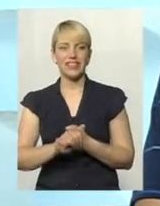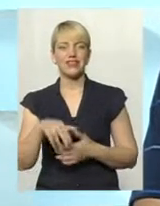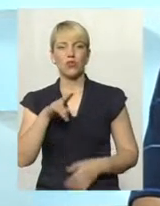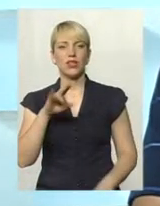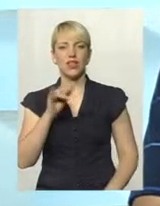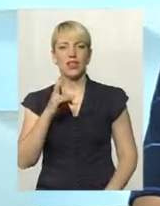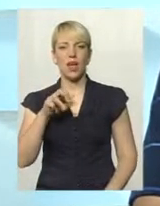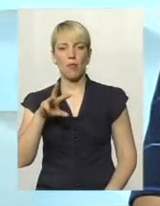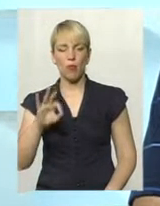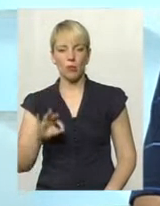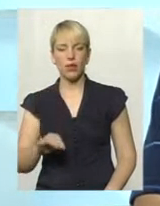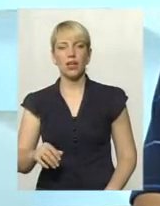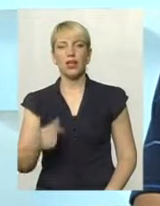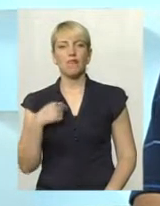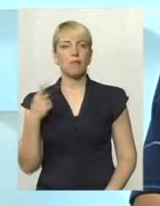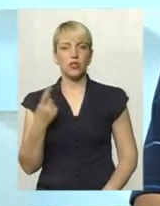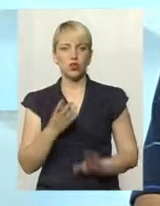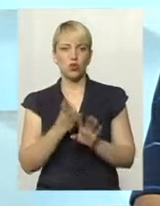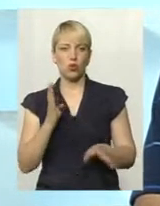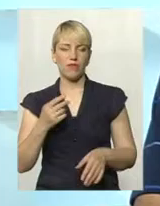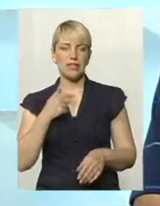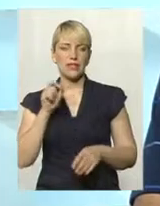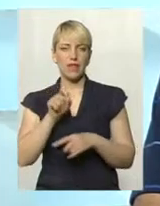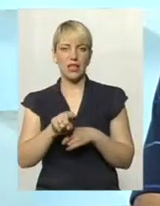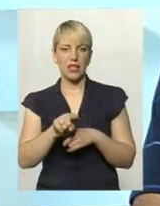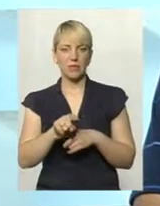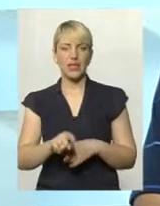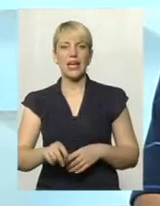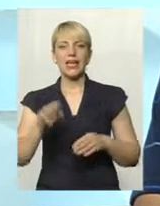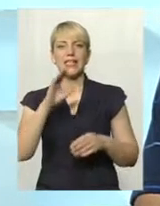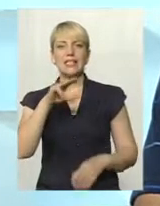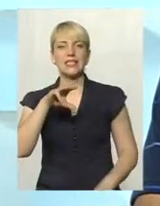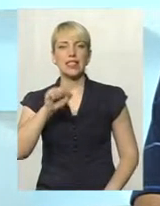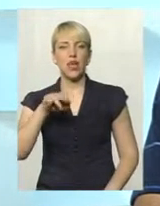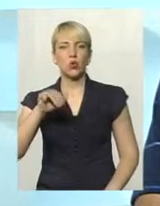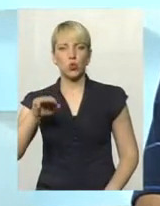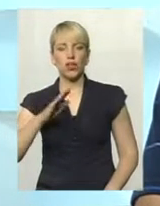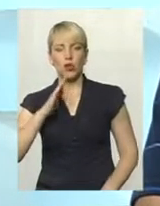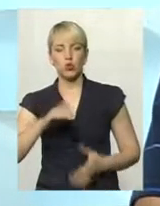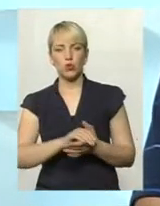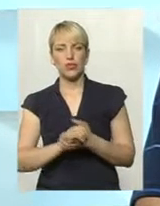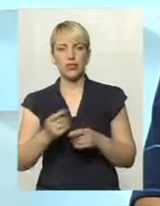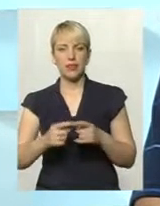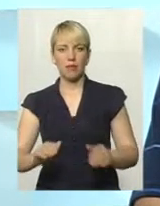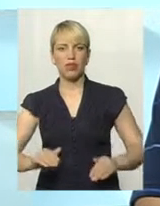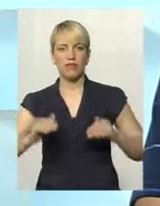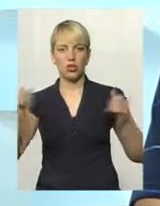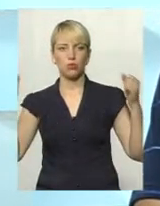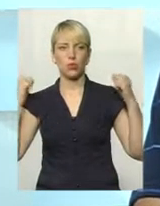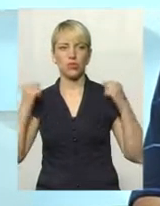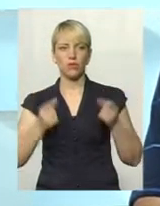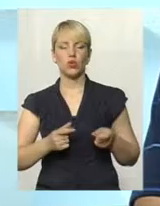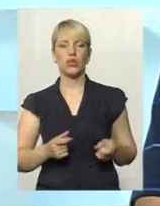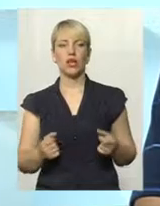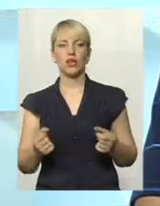знають. І першочергове завдання, статутне завдання нашого товариства, це підвищення спортивної загартованості